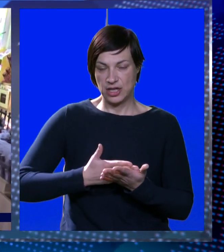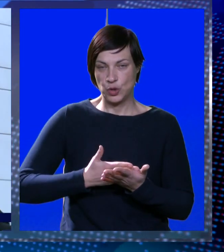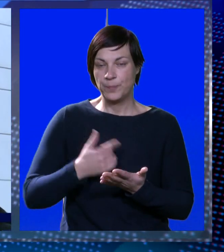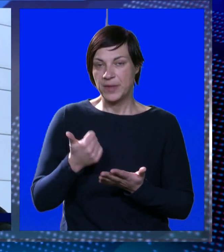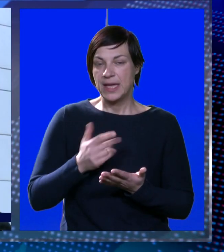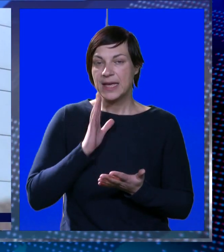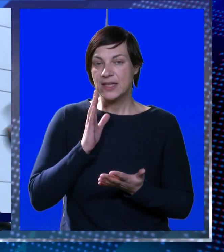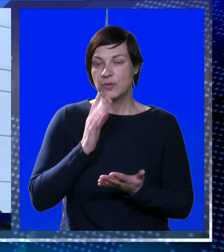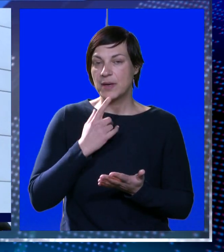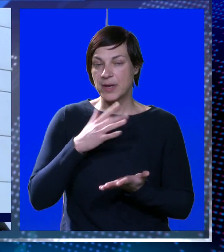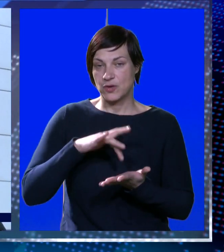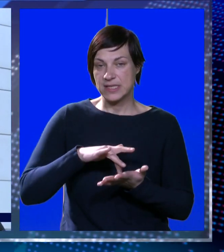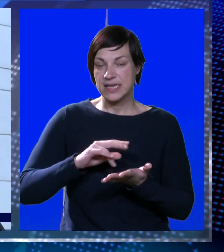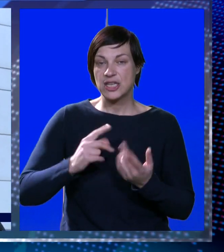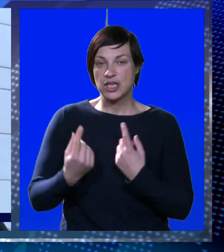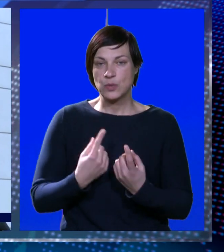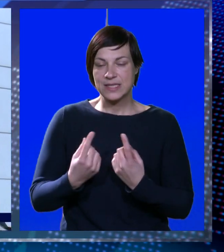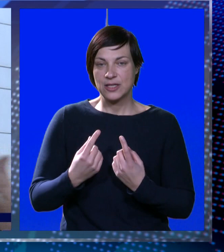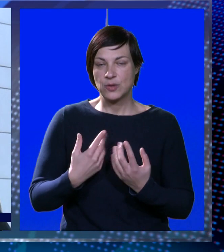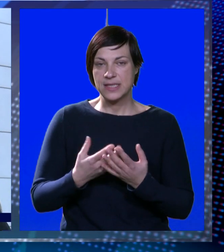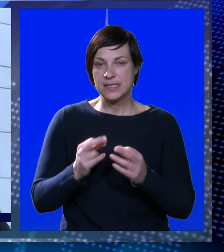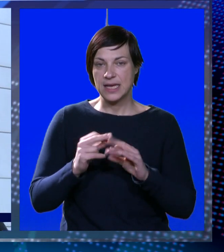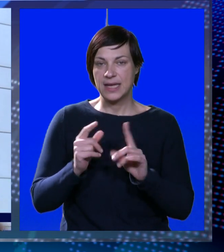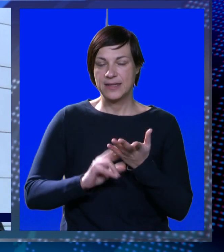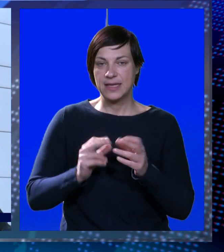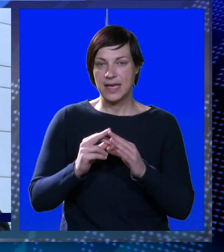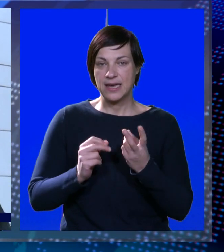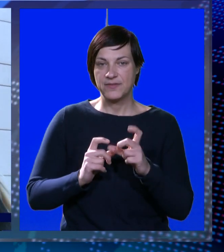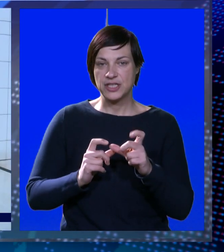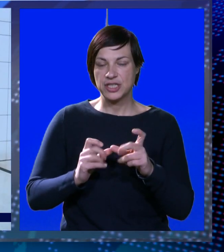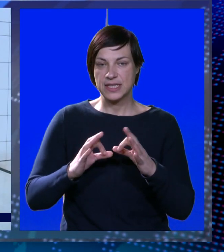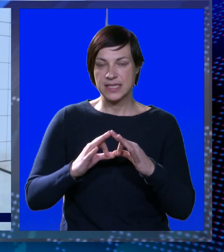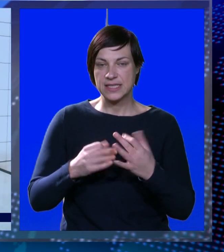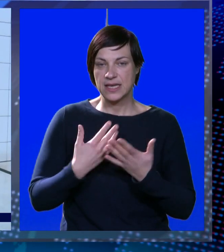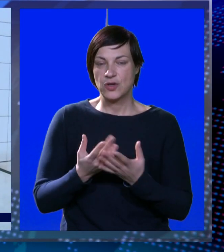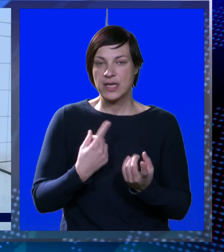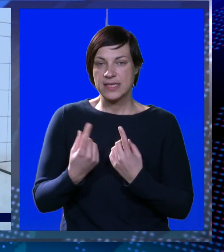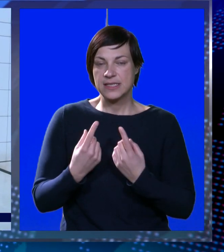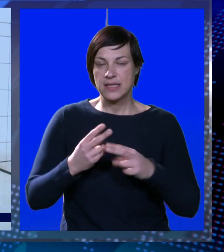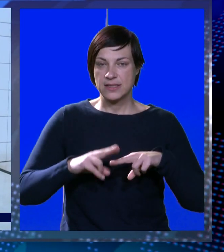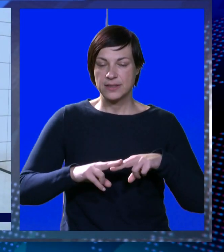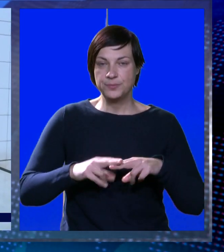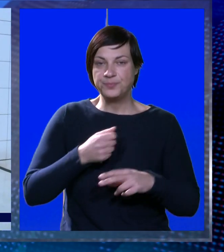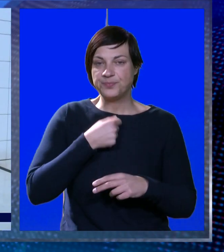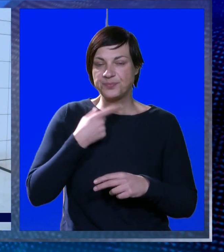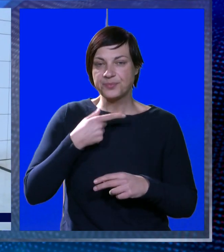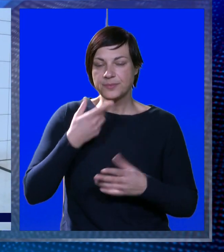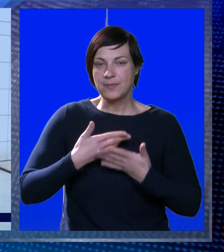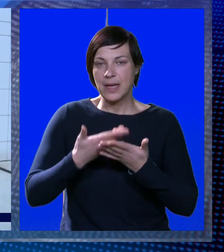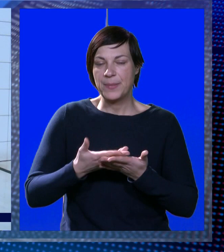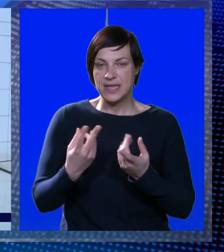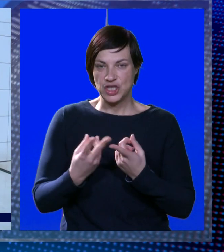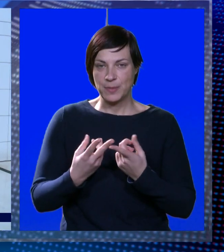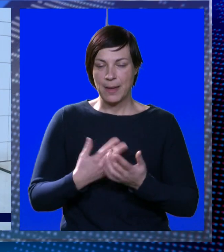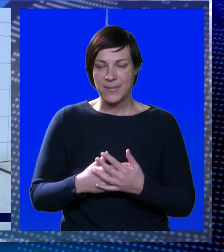čekanja. Jedna od mama koja se našla u takvoj situaciji je Adrijana Vištica, koja je svoju situaciju odlučila ispričati